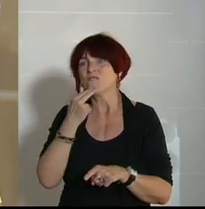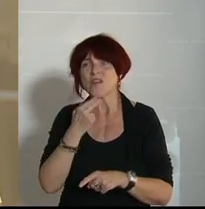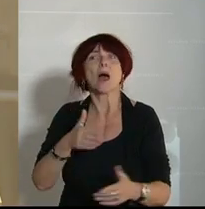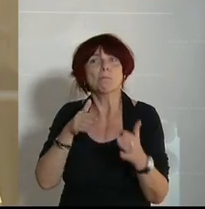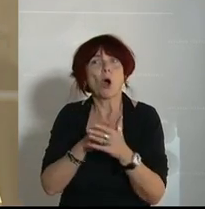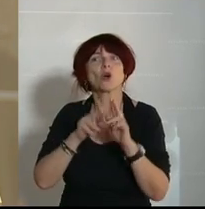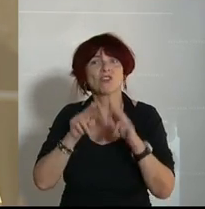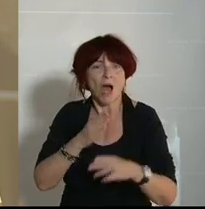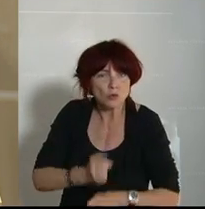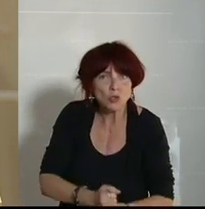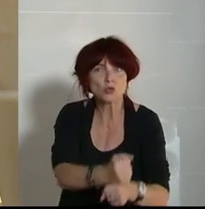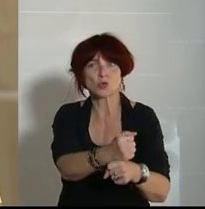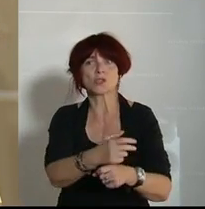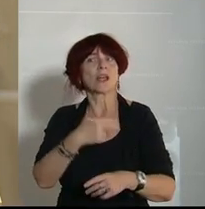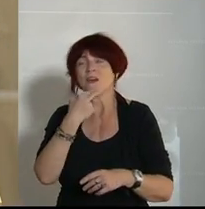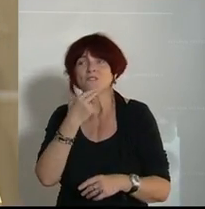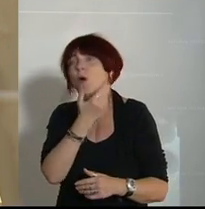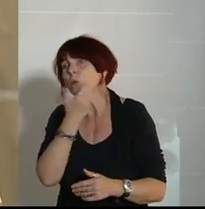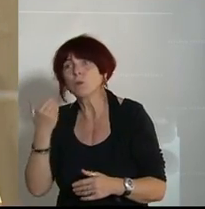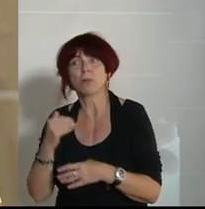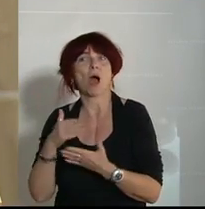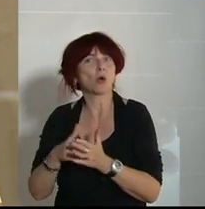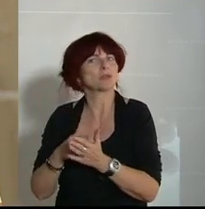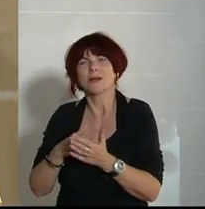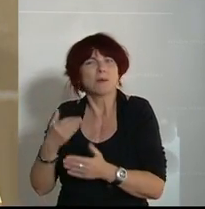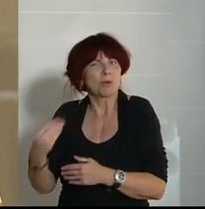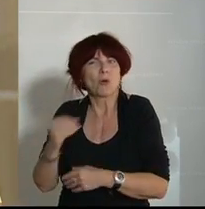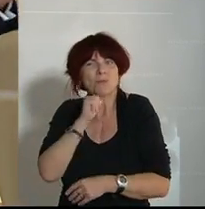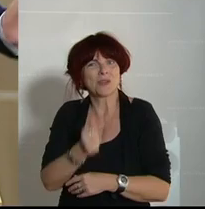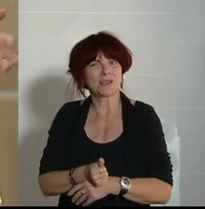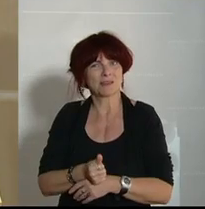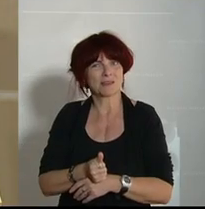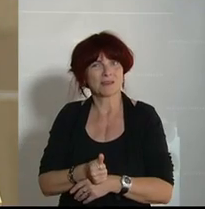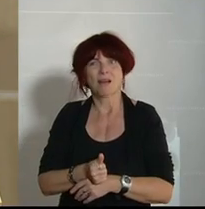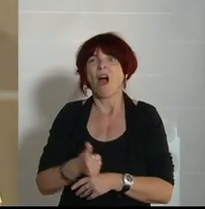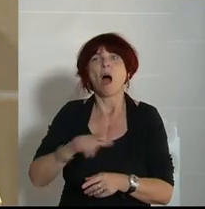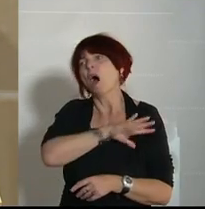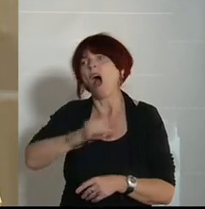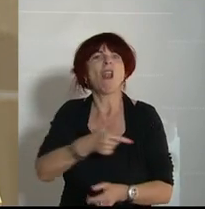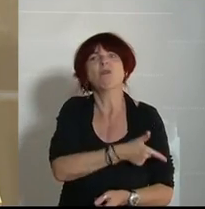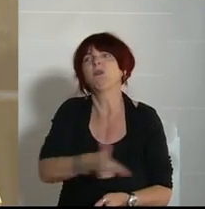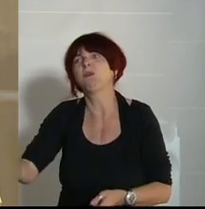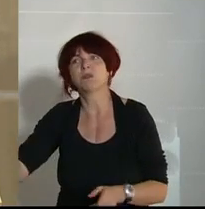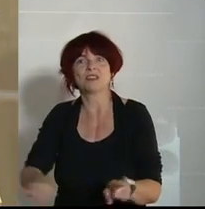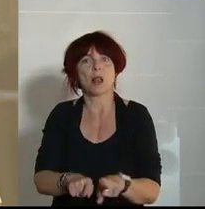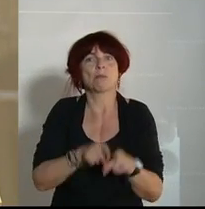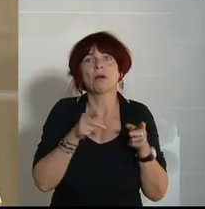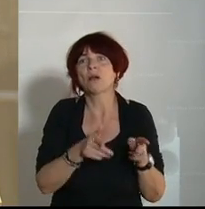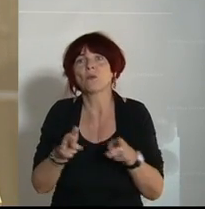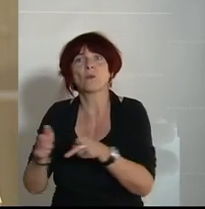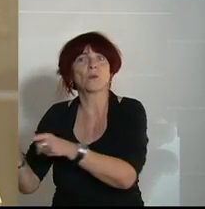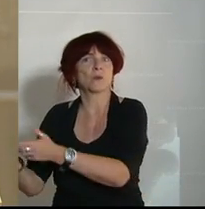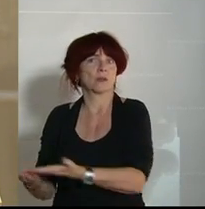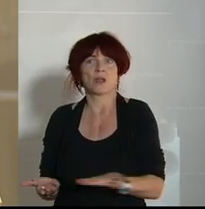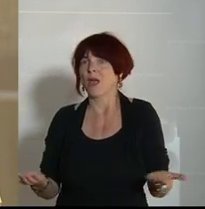das funktioniert nicht. Und da bin ich beim nächsten Punkt, wir reden gerne von den Bauern und jeder, der mich kennt, weiß, ich werde kein schlechtes